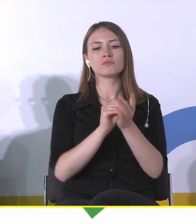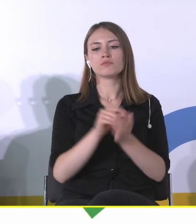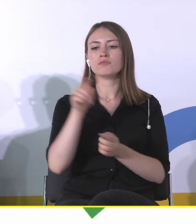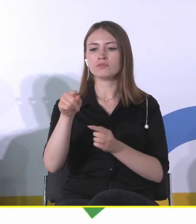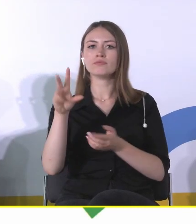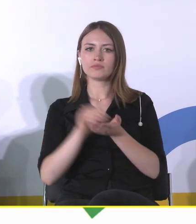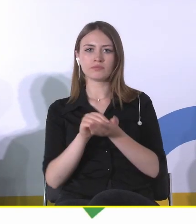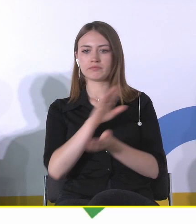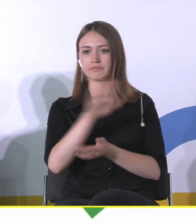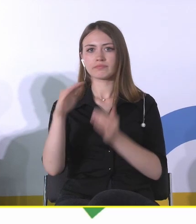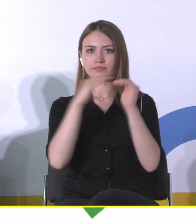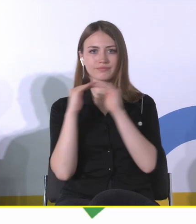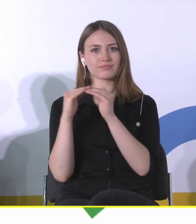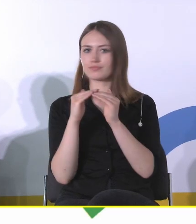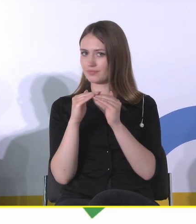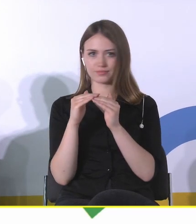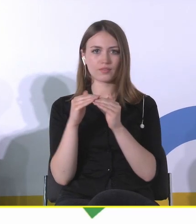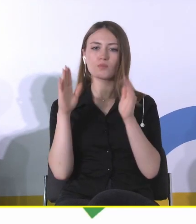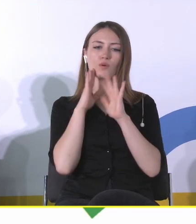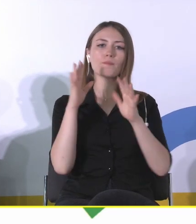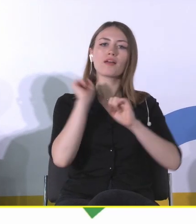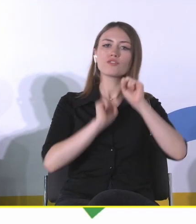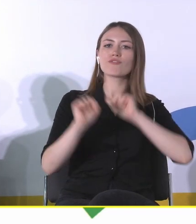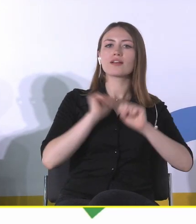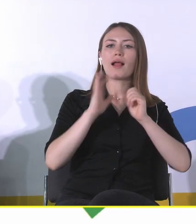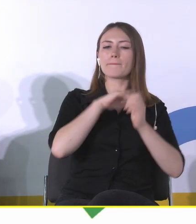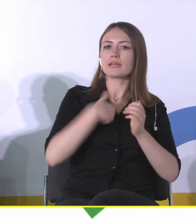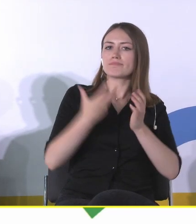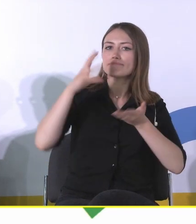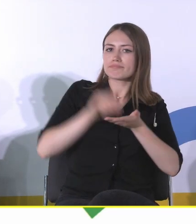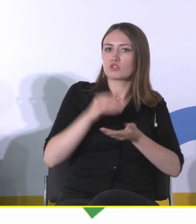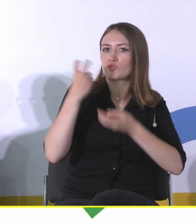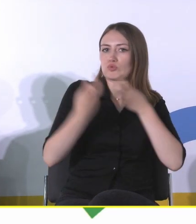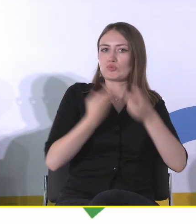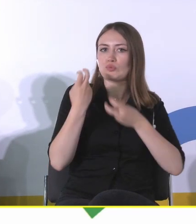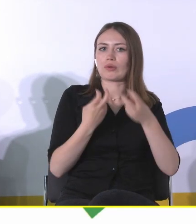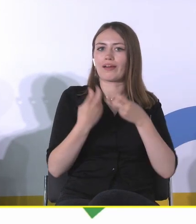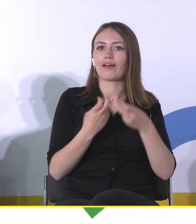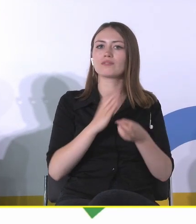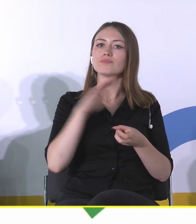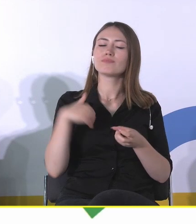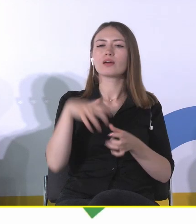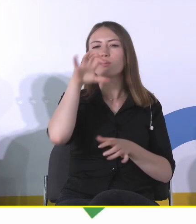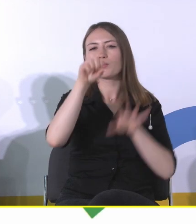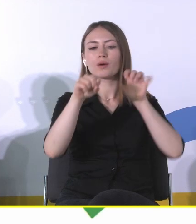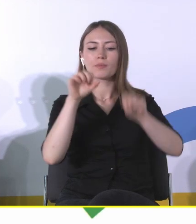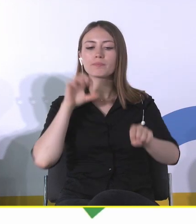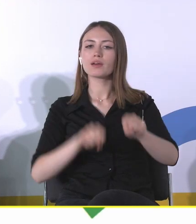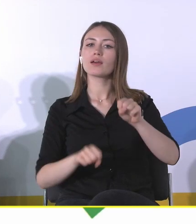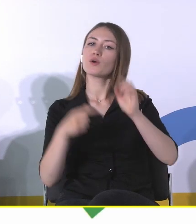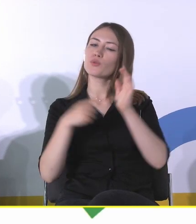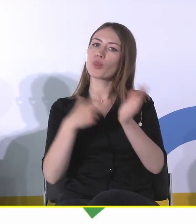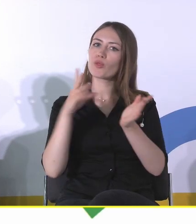jako pewne ćwiczenie zaczął szukać tego na nowo, zaczynamy dostrzegać, że to jest pewne doświadczenie, które nie było tylko